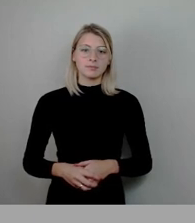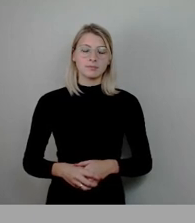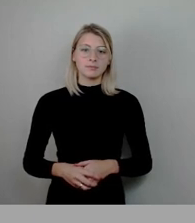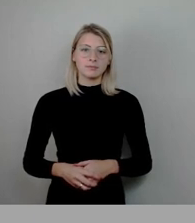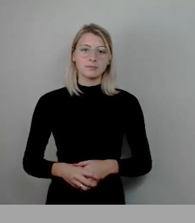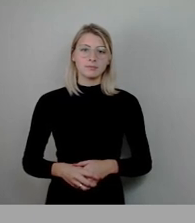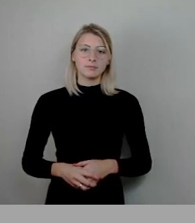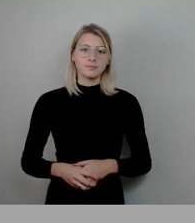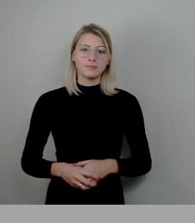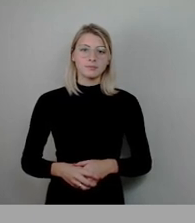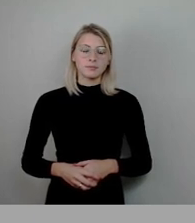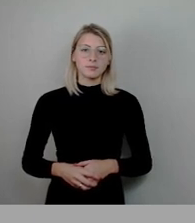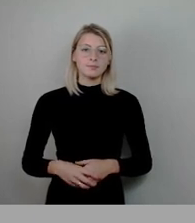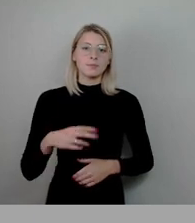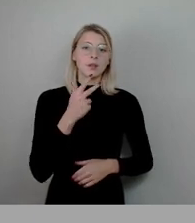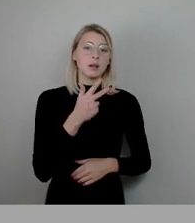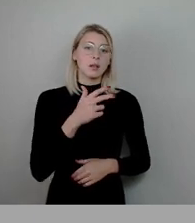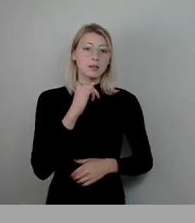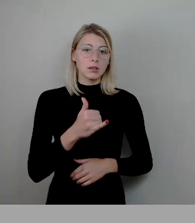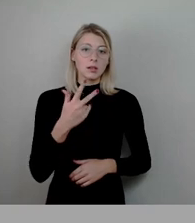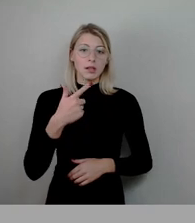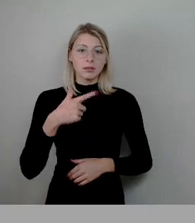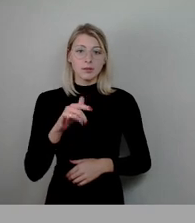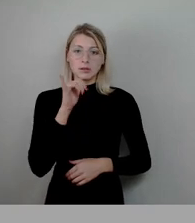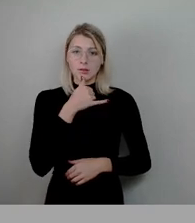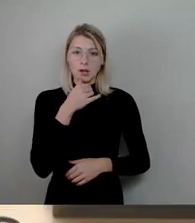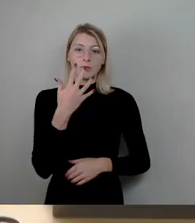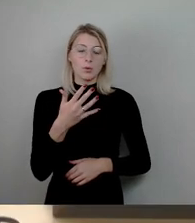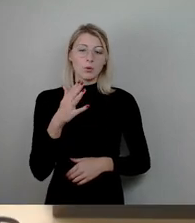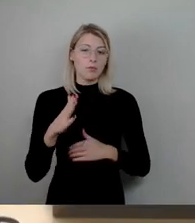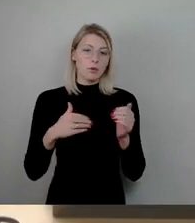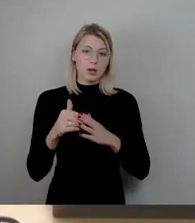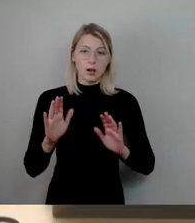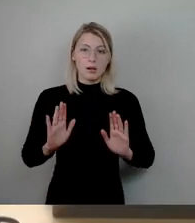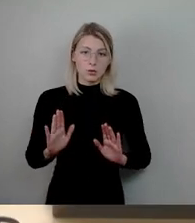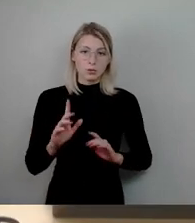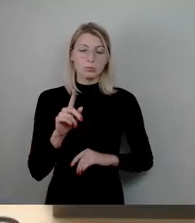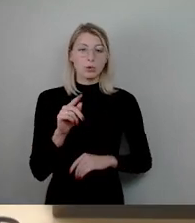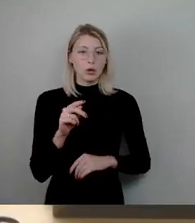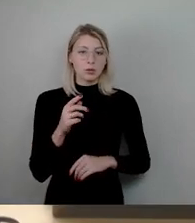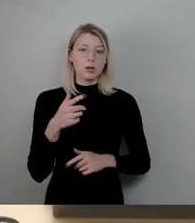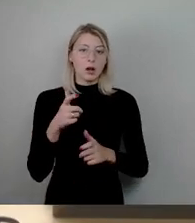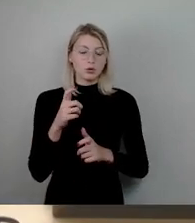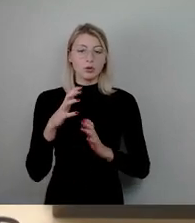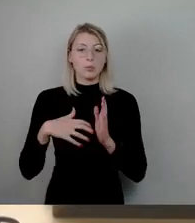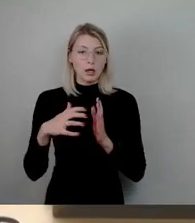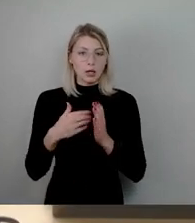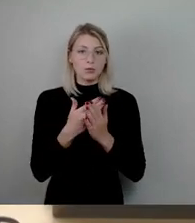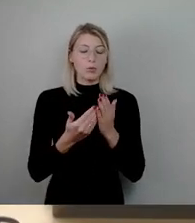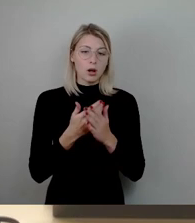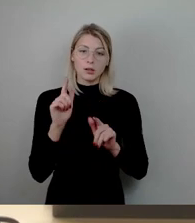Mit 33 Ja, 23 Nein, 5 Enthaltungen hat der Ausschussbericht in die Vorlage keine Mehrheit